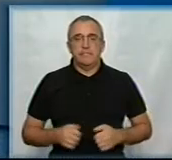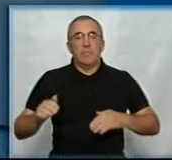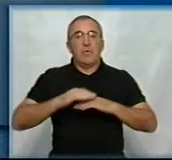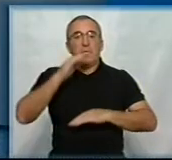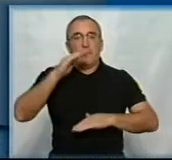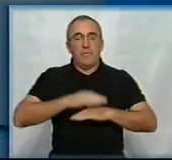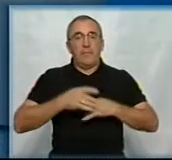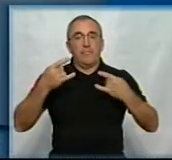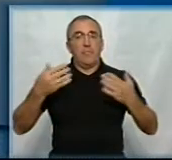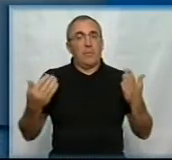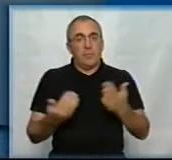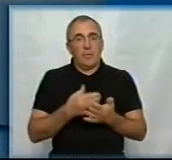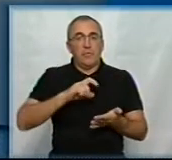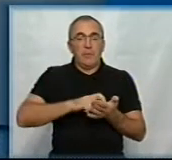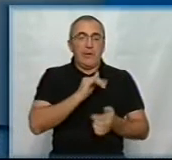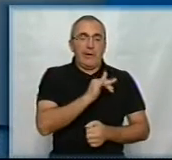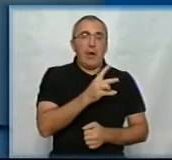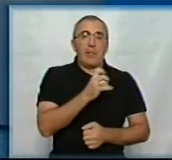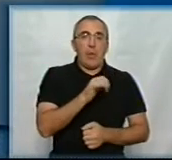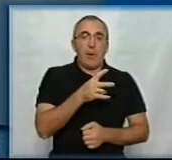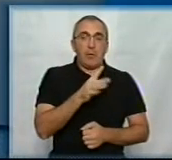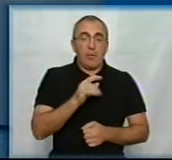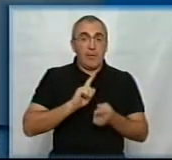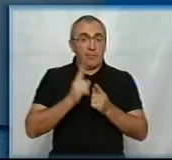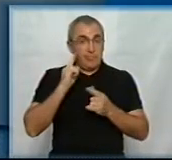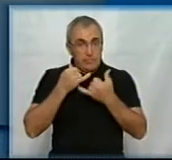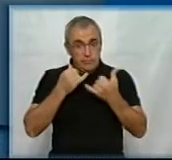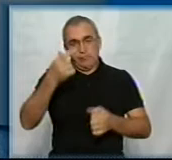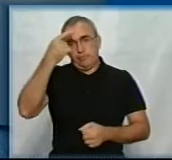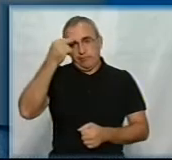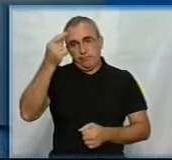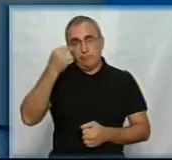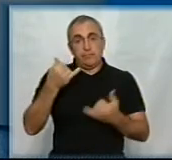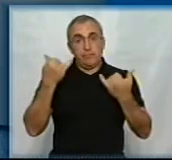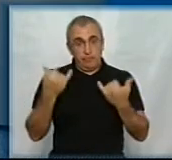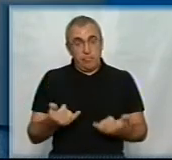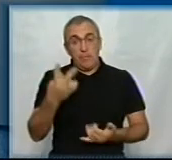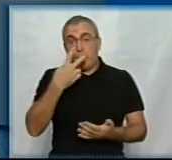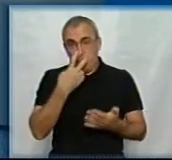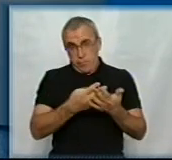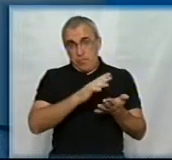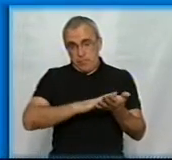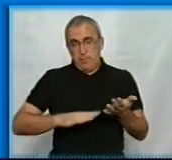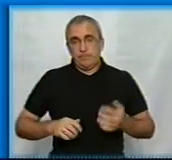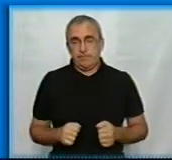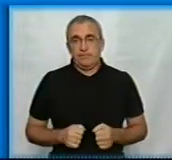Добрий вечір, в ефірі новини в студії Ірина Науменко, сур до переклад Руслана Вахівського. За мить ви побачите.